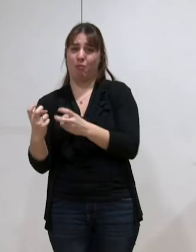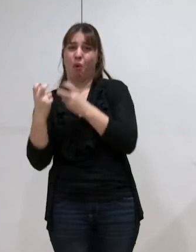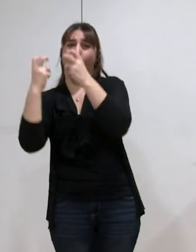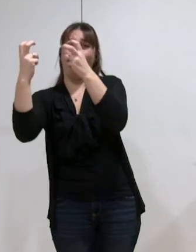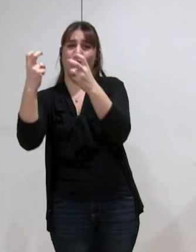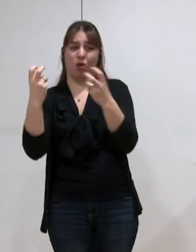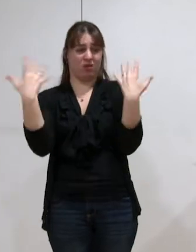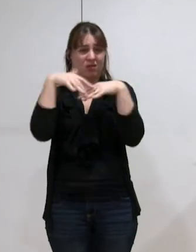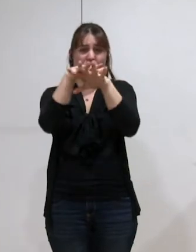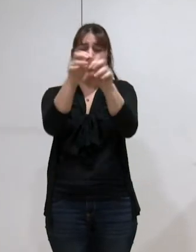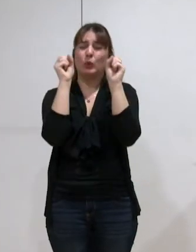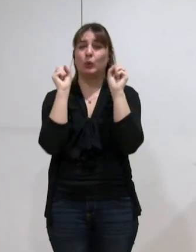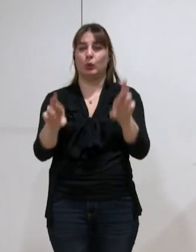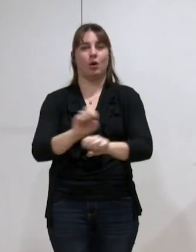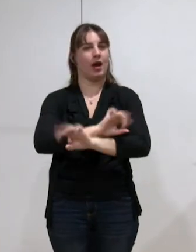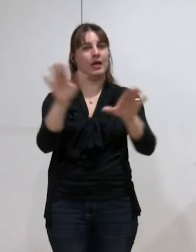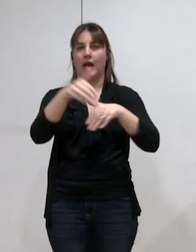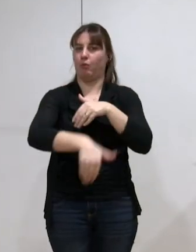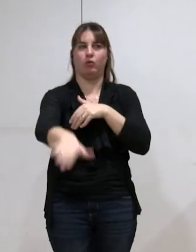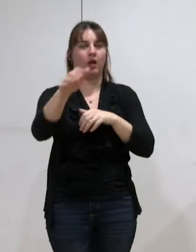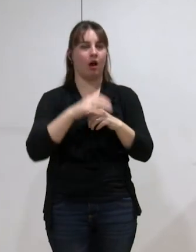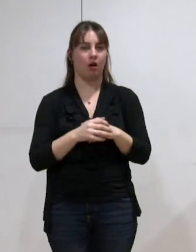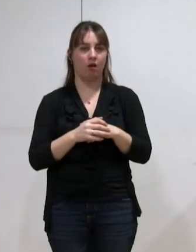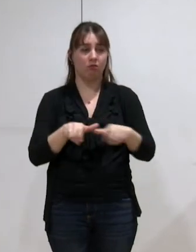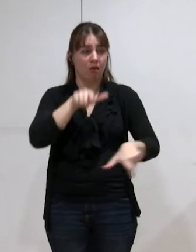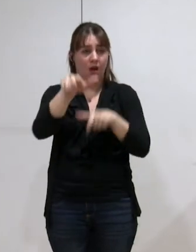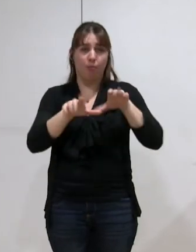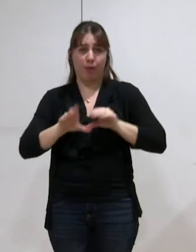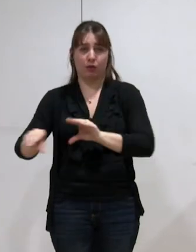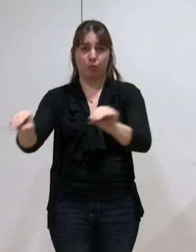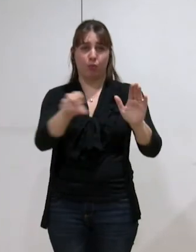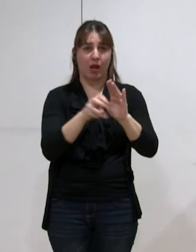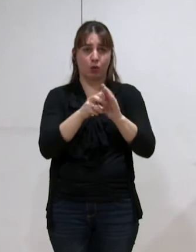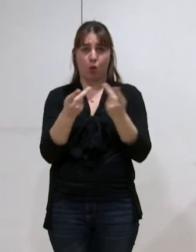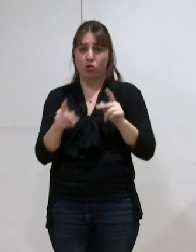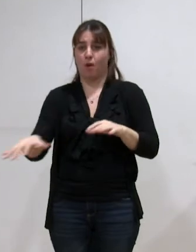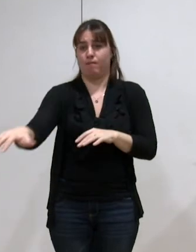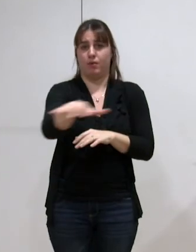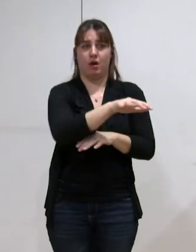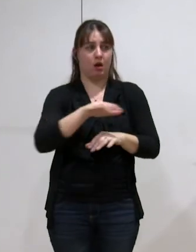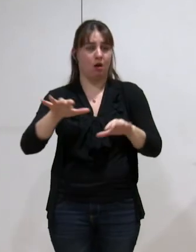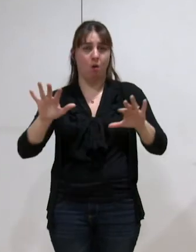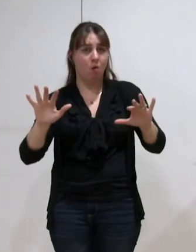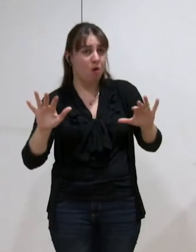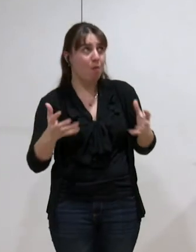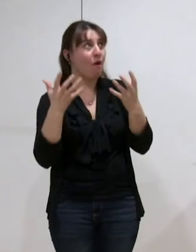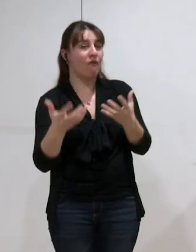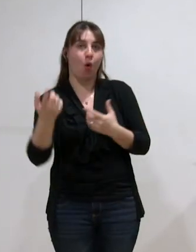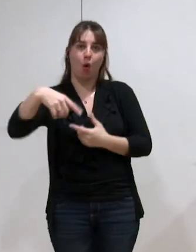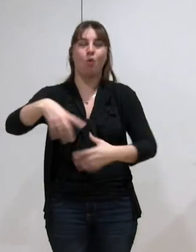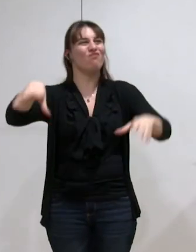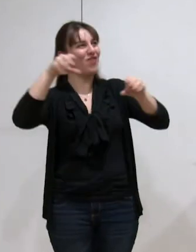Donc, comment voulez-vous que nos concitoyens adhèrent à ce démarche, à cette